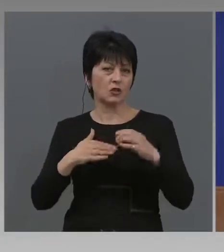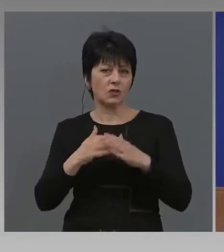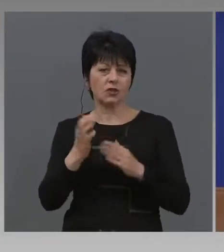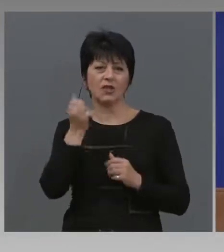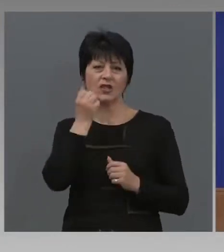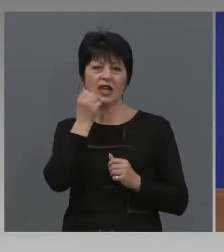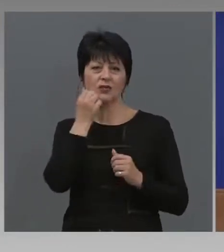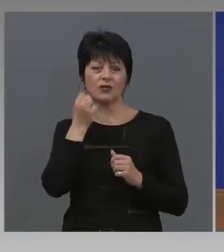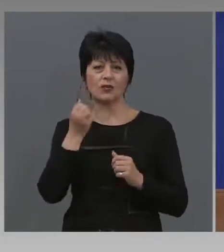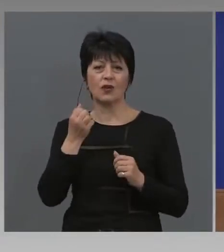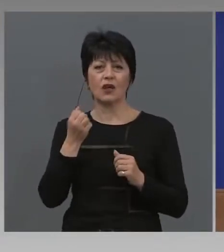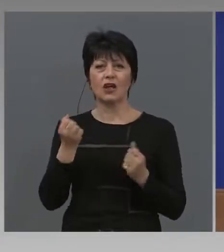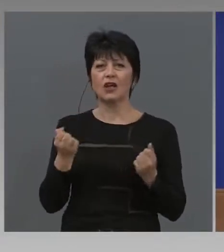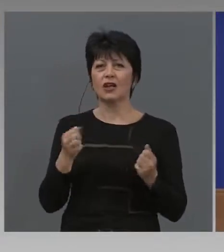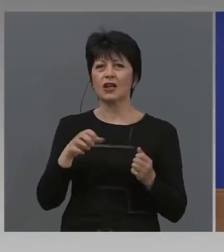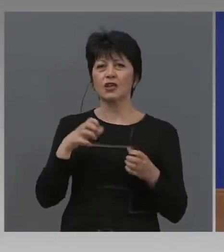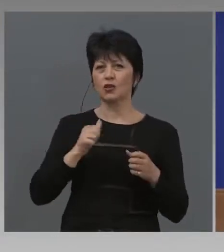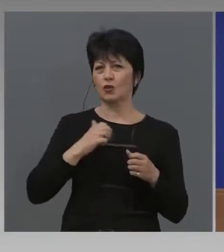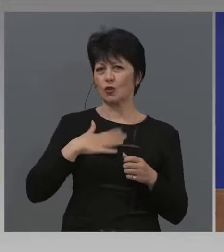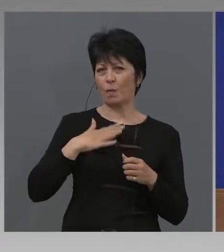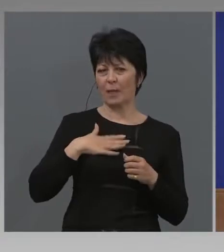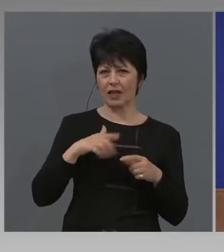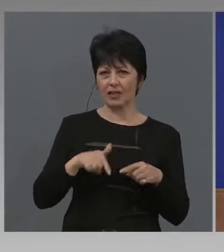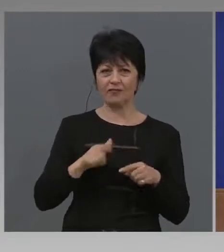търговия. Въобще не сме ги засегнали.